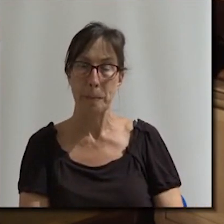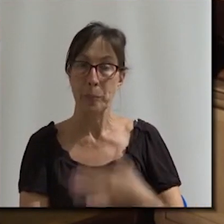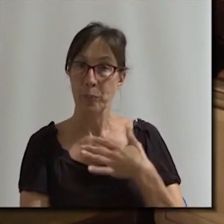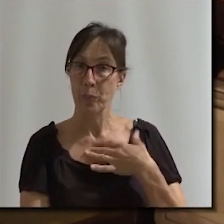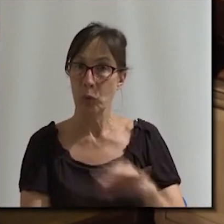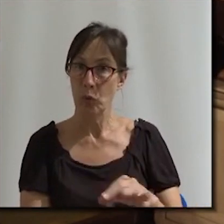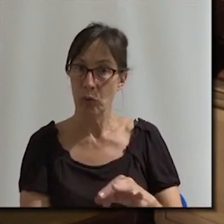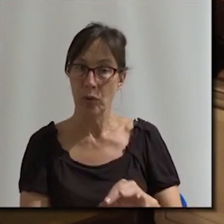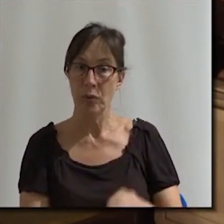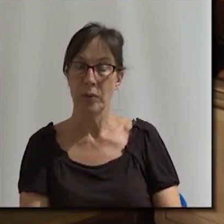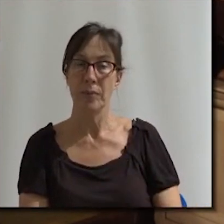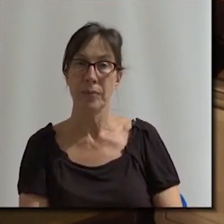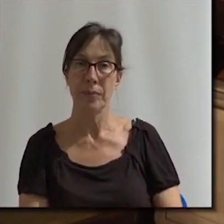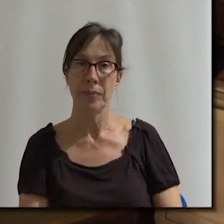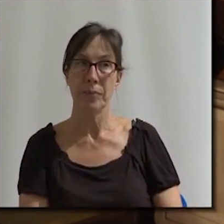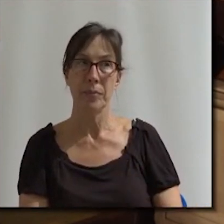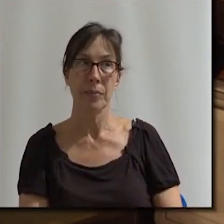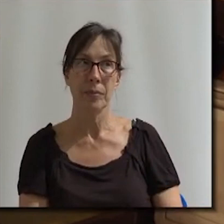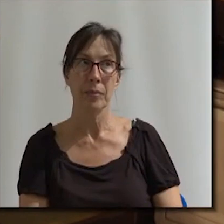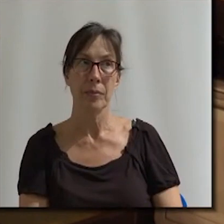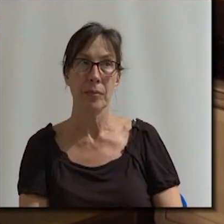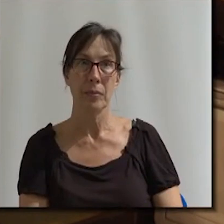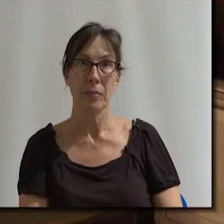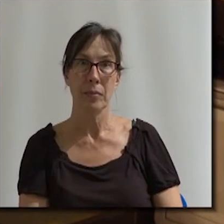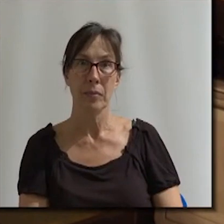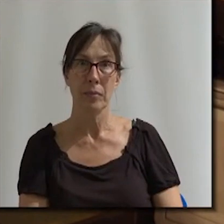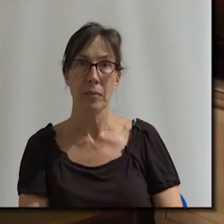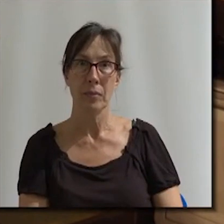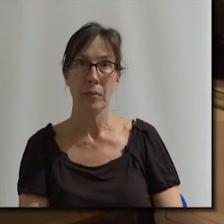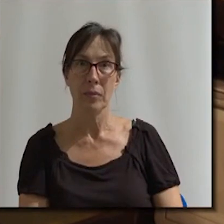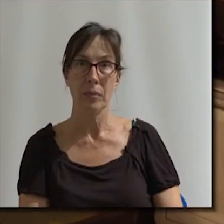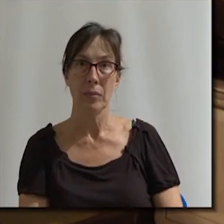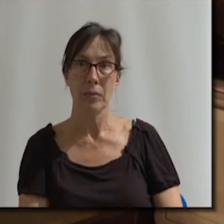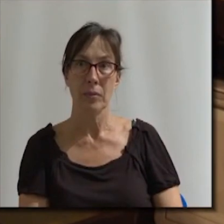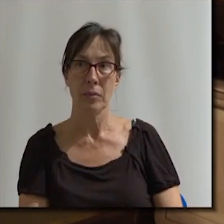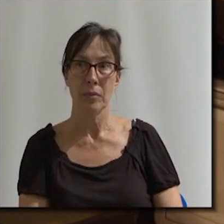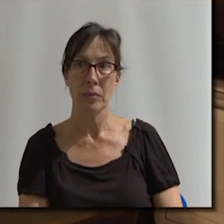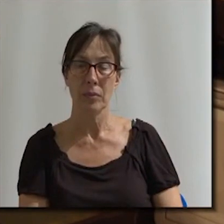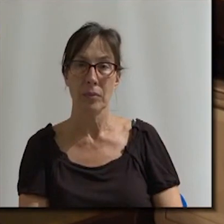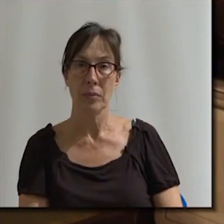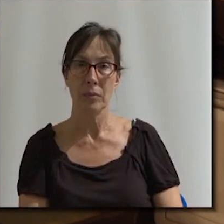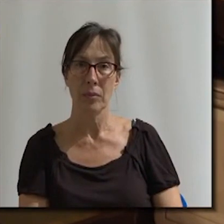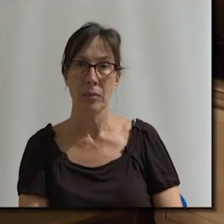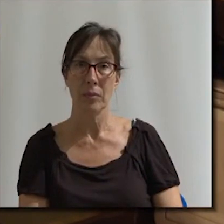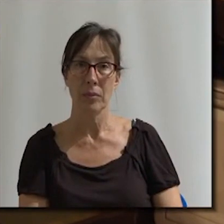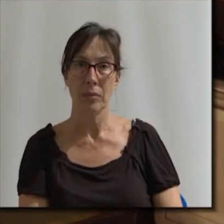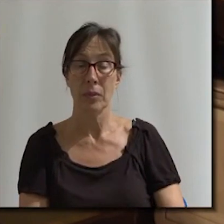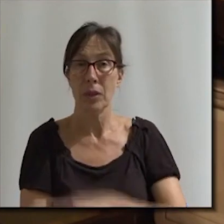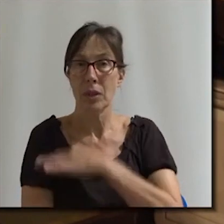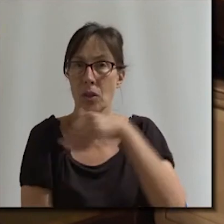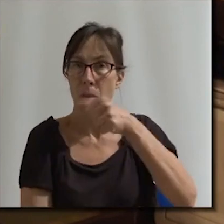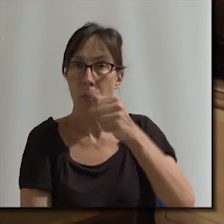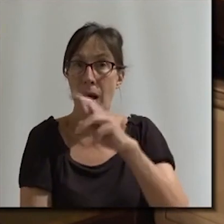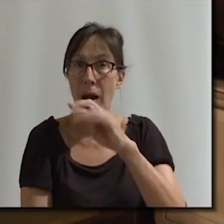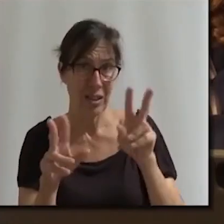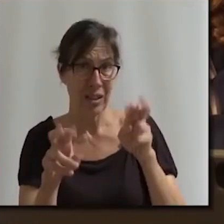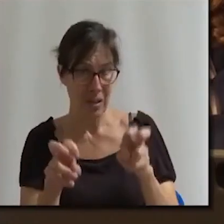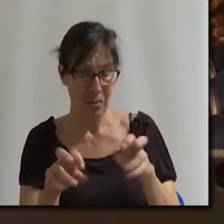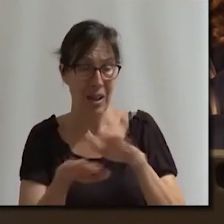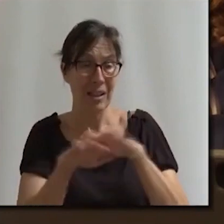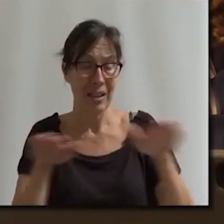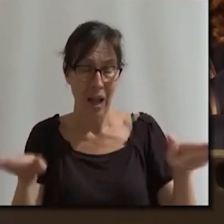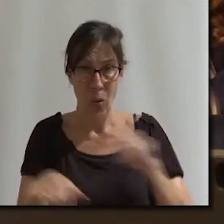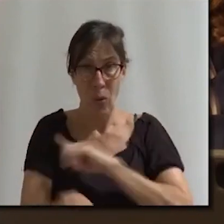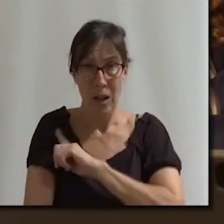la creació d'una comissió especial d'estudis sobre el model de gestió del Club Patívic. Que era urgent posar a treballar a la taula d'esports, que està